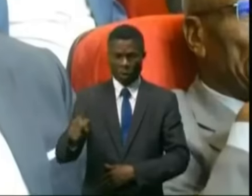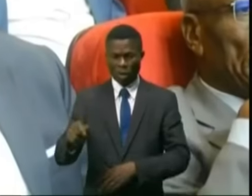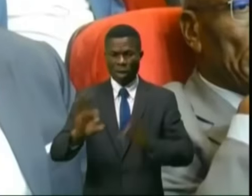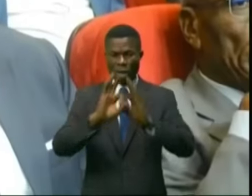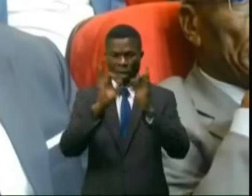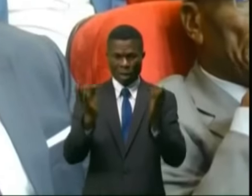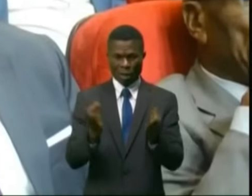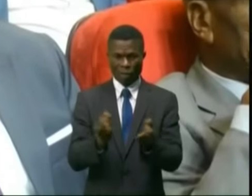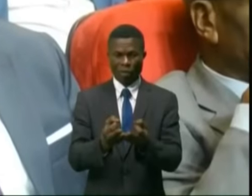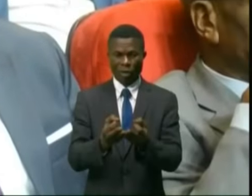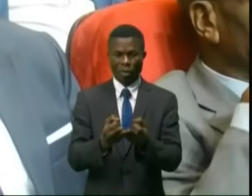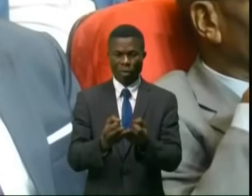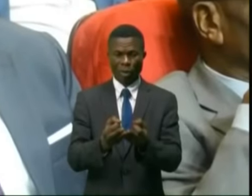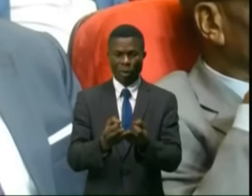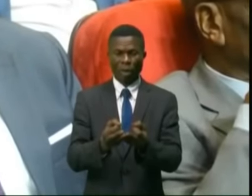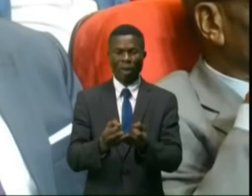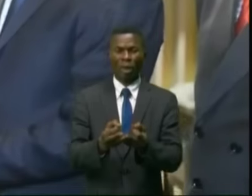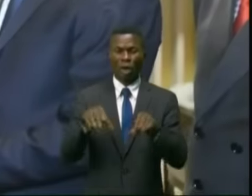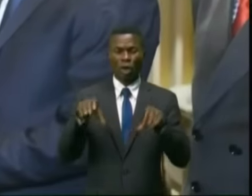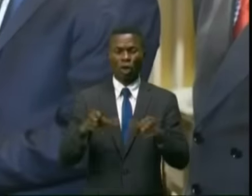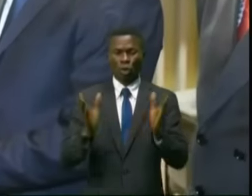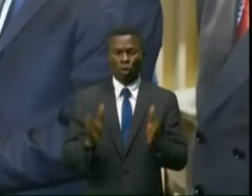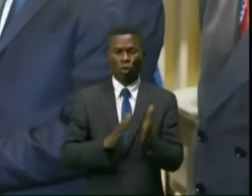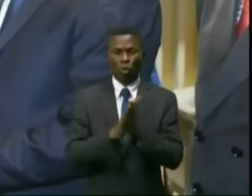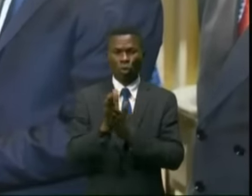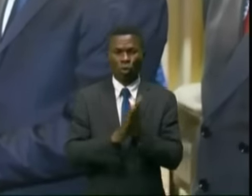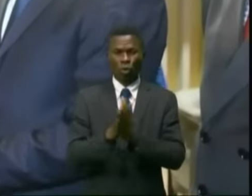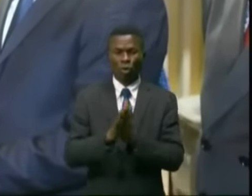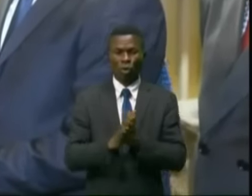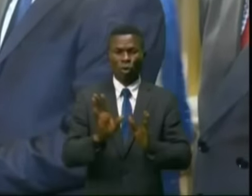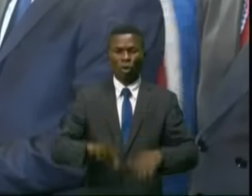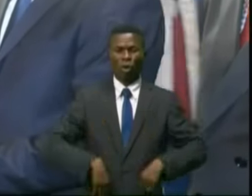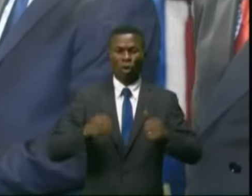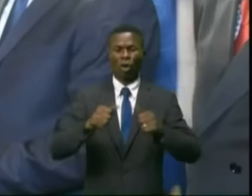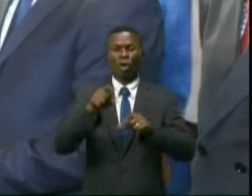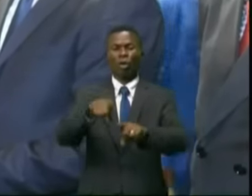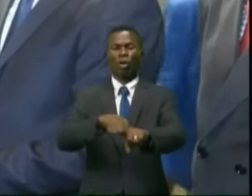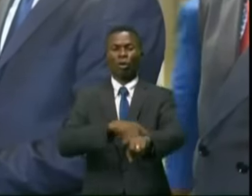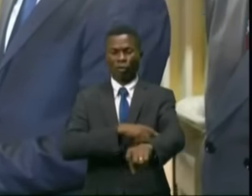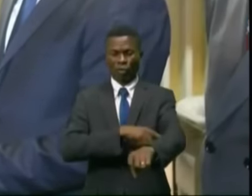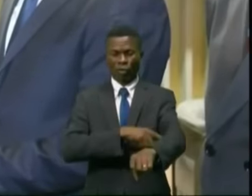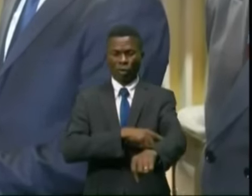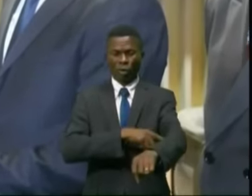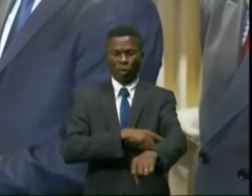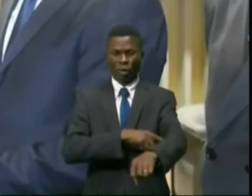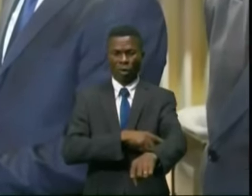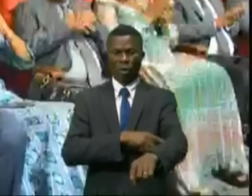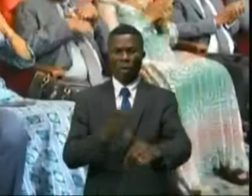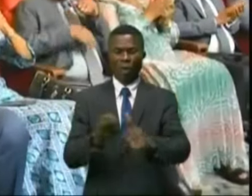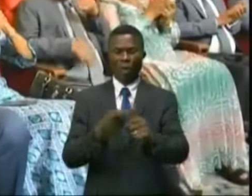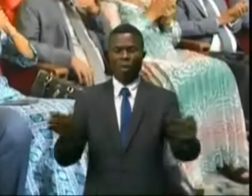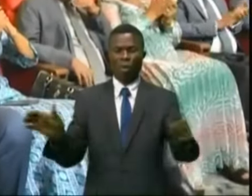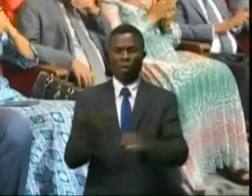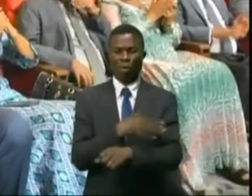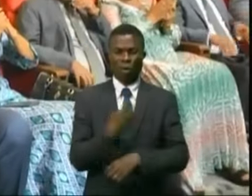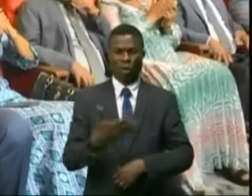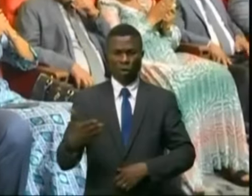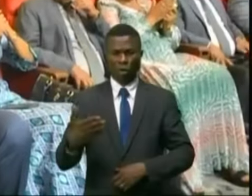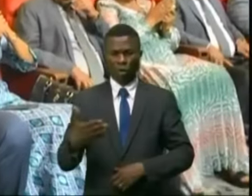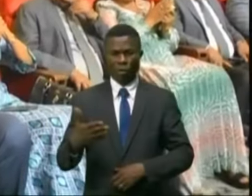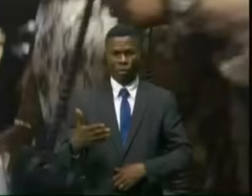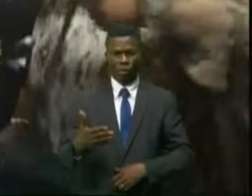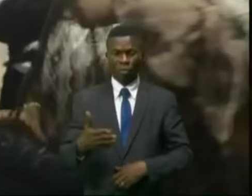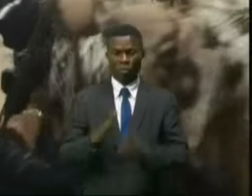de relation à l'auteur et vous souhaite longue vie et surtout prospérité. » Séduit par les